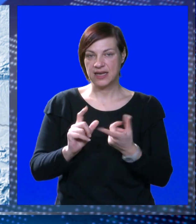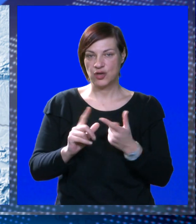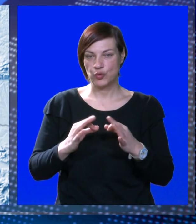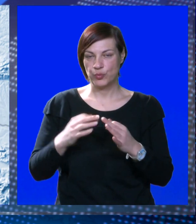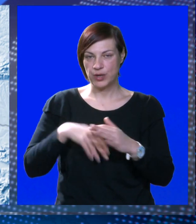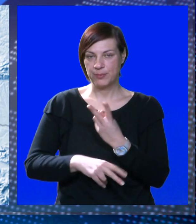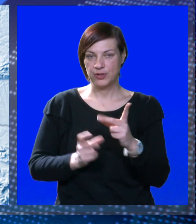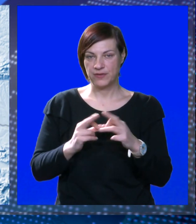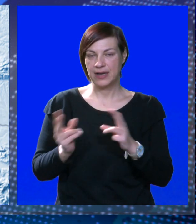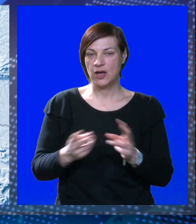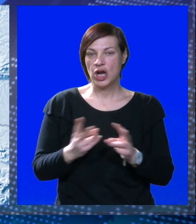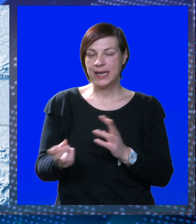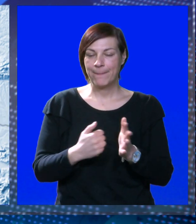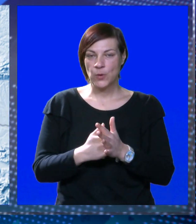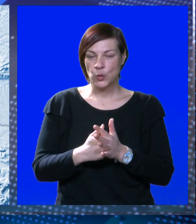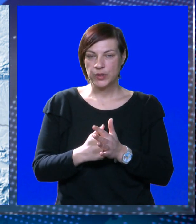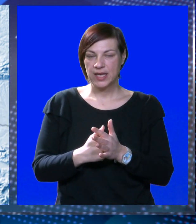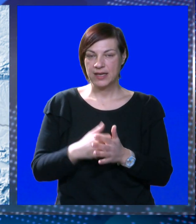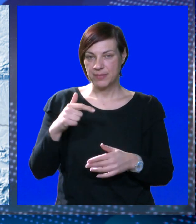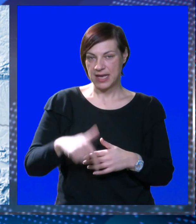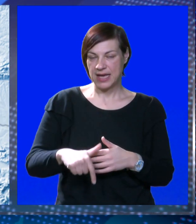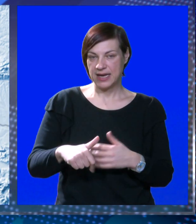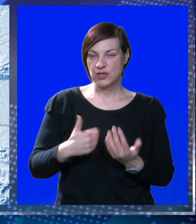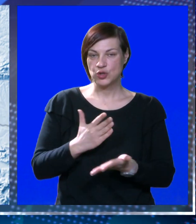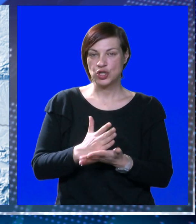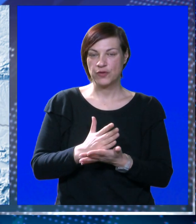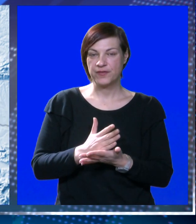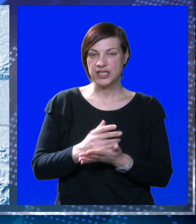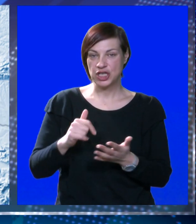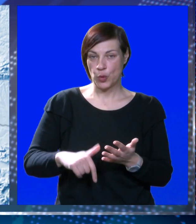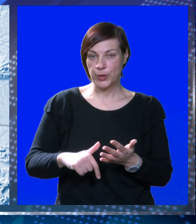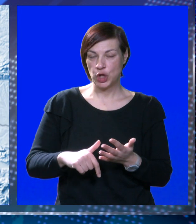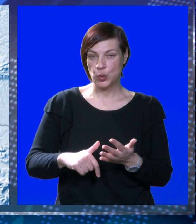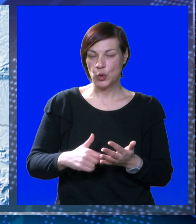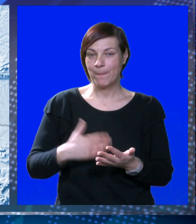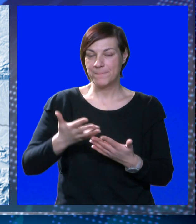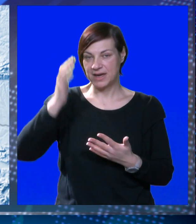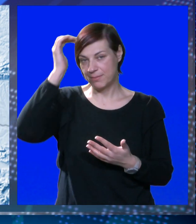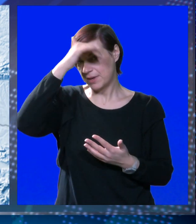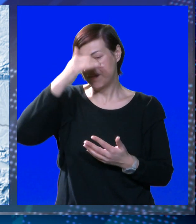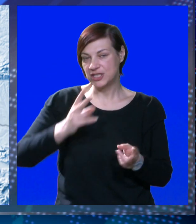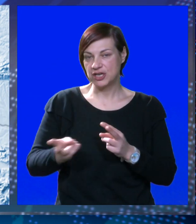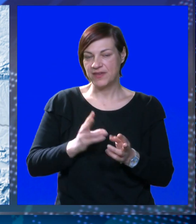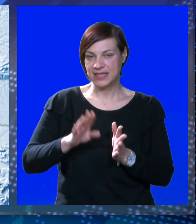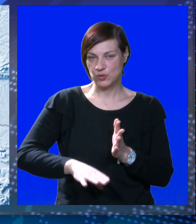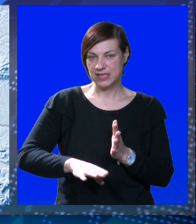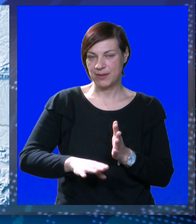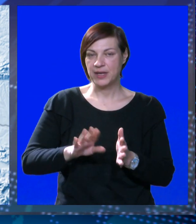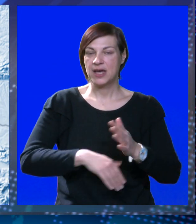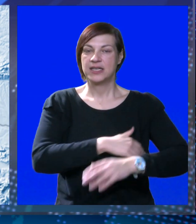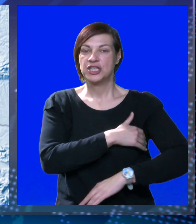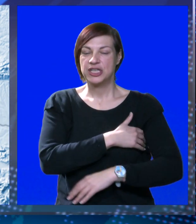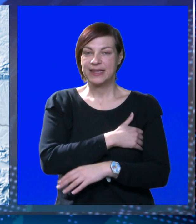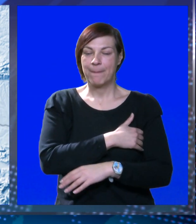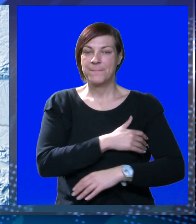umjerena do jaka bura podnove lebita s olunim udarima, a na južnom dijelu većinom umjereno jugo. Prema večeri vjetar uslabljenju.